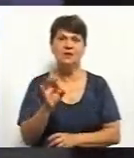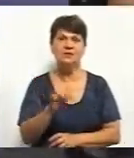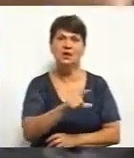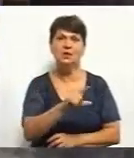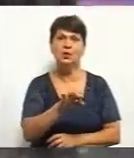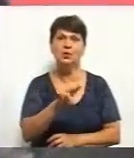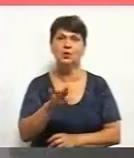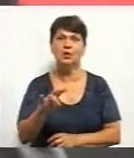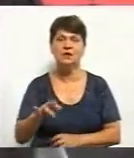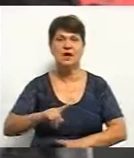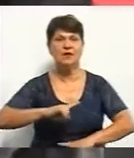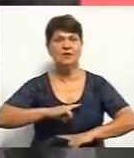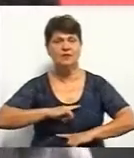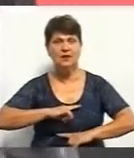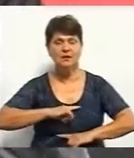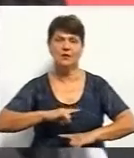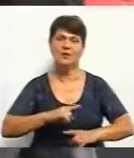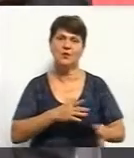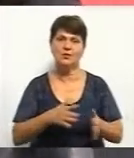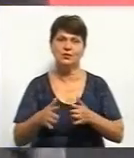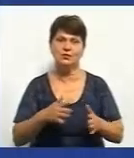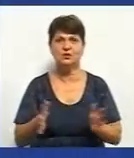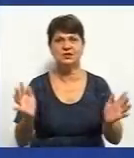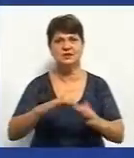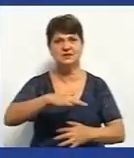до фіналу турніру зі змішаних бойових мистецтв.